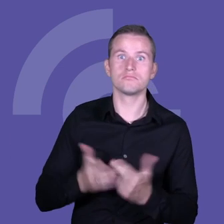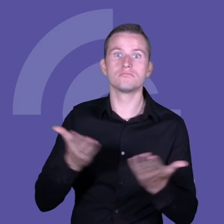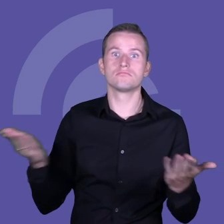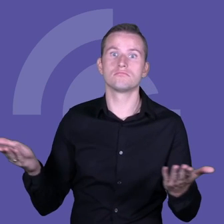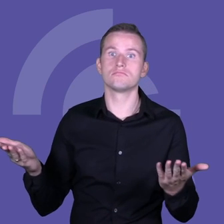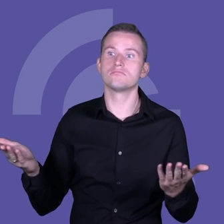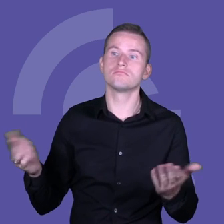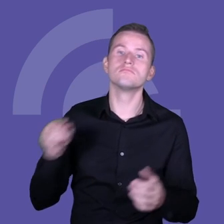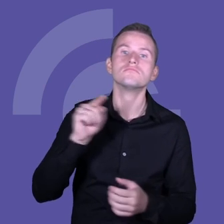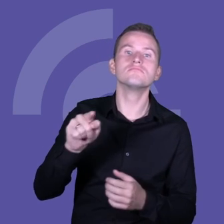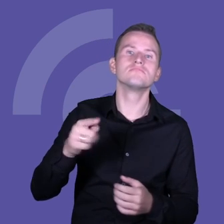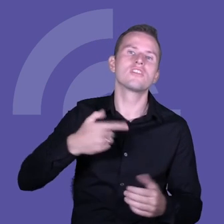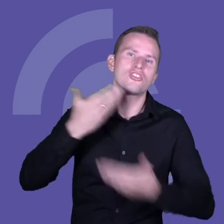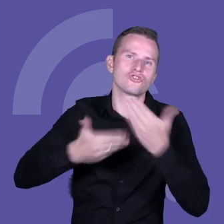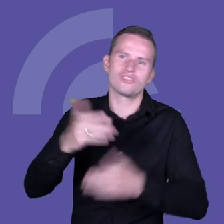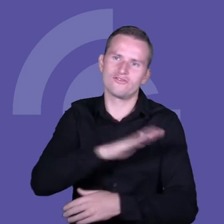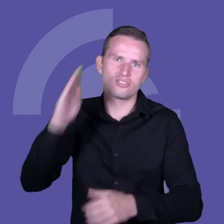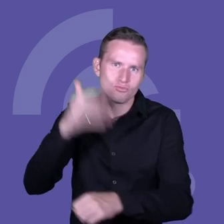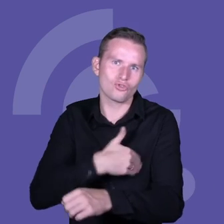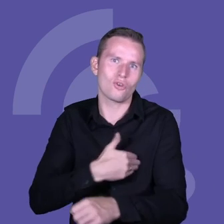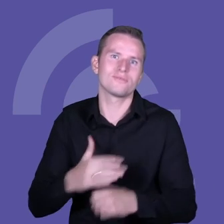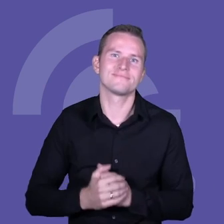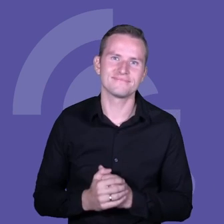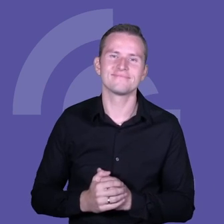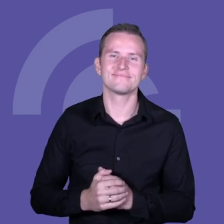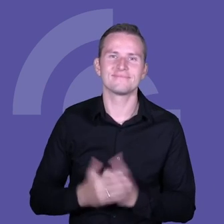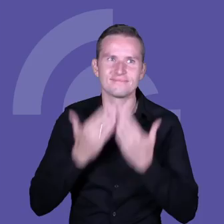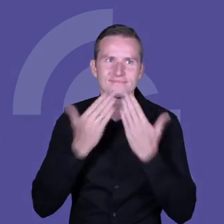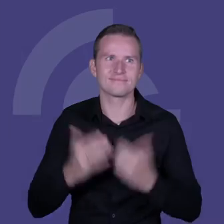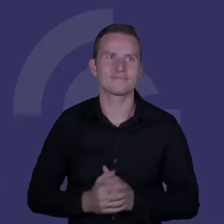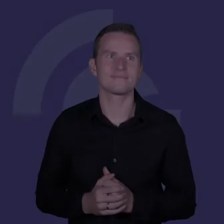sobie tego życzę. Dziękuję bardzo. oklaski